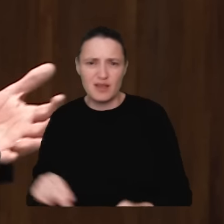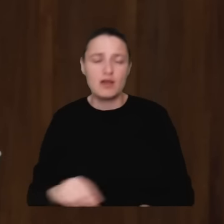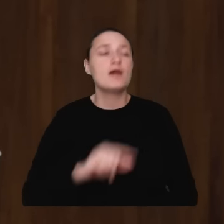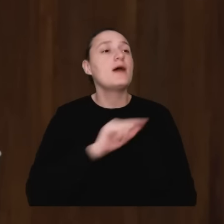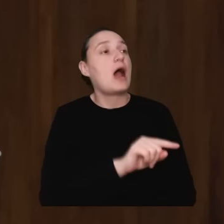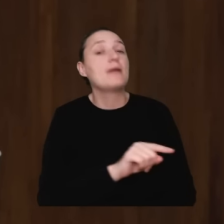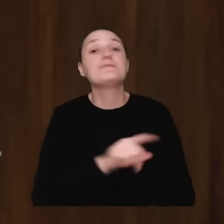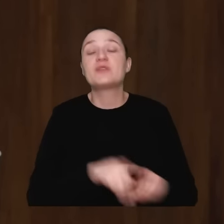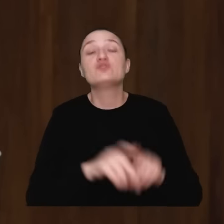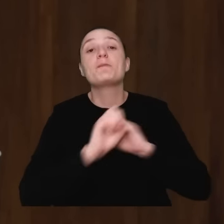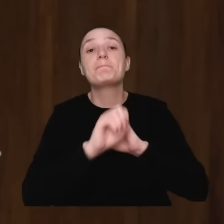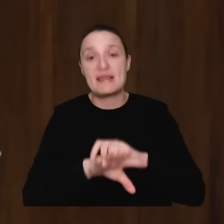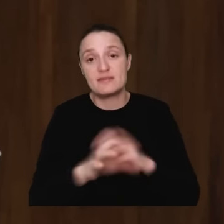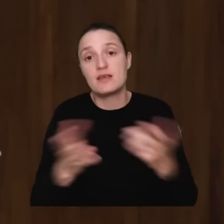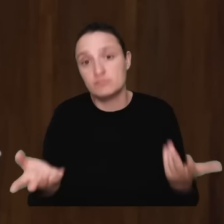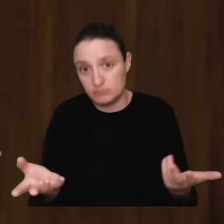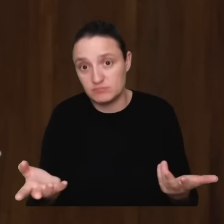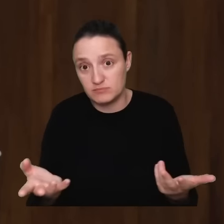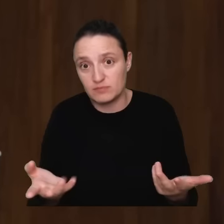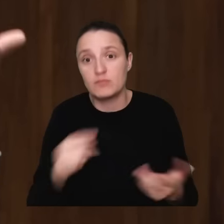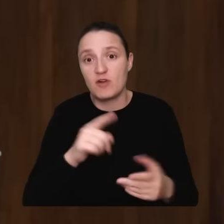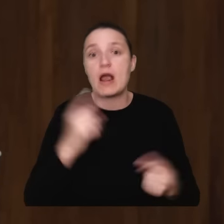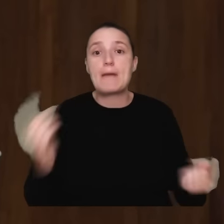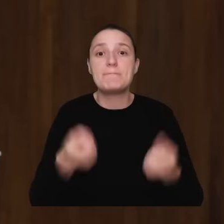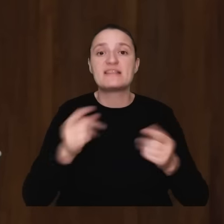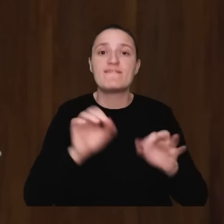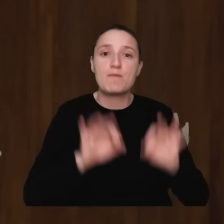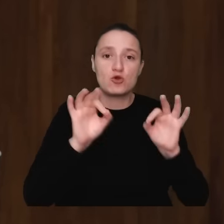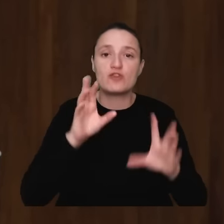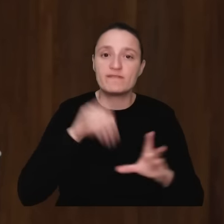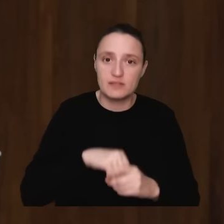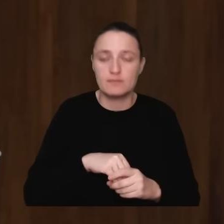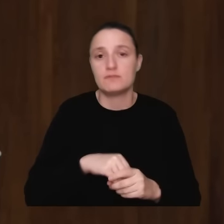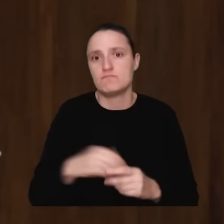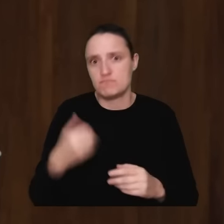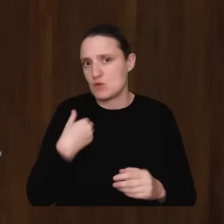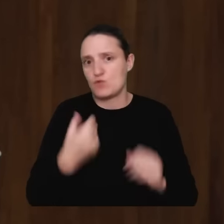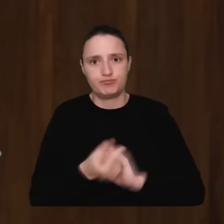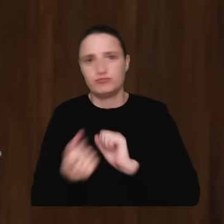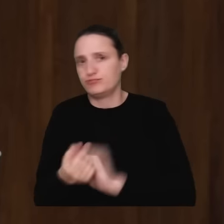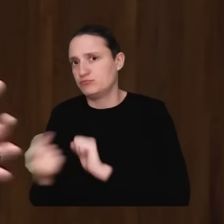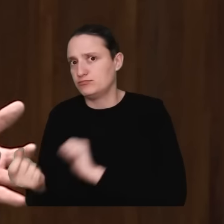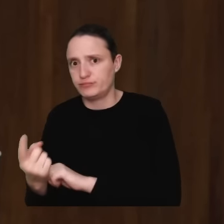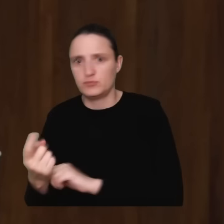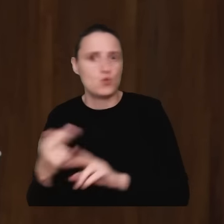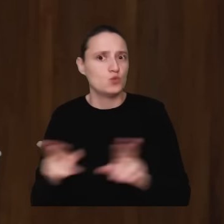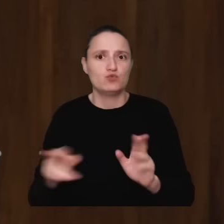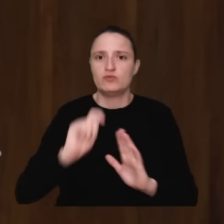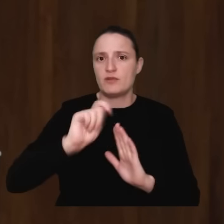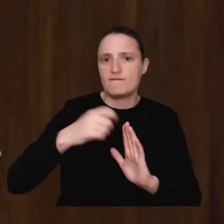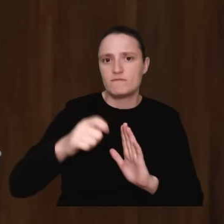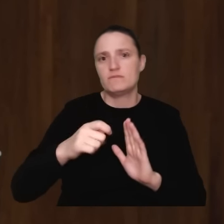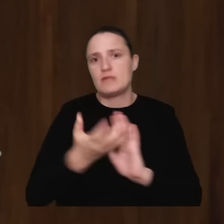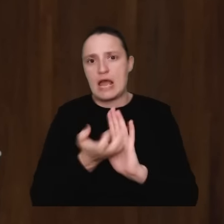że w mediach przecież w ramach kampanii wyborczej pojawiały się różnego rodzaju nagrania, których oczywiście